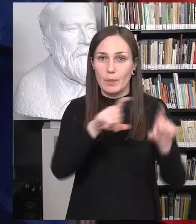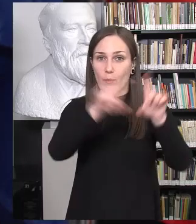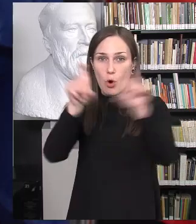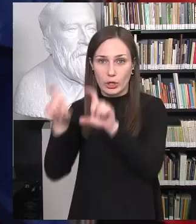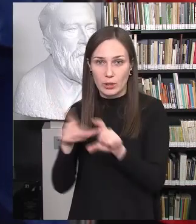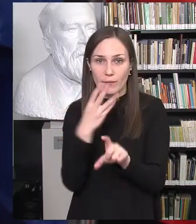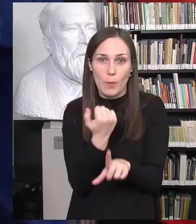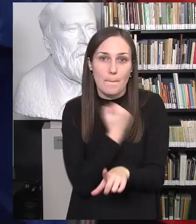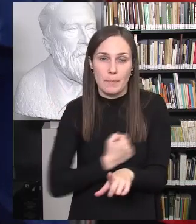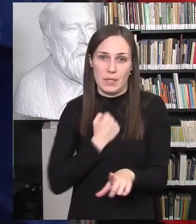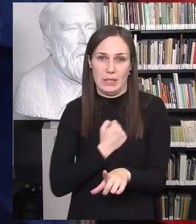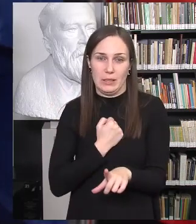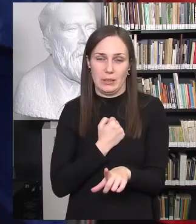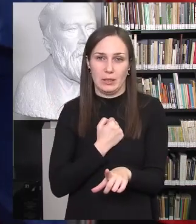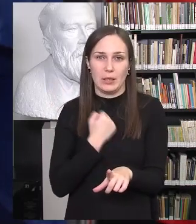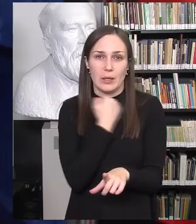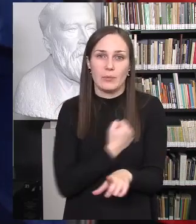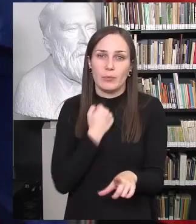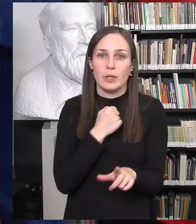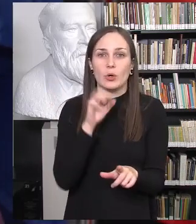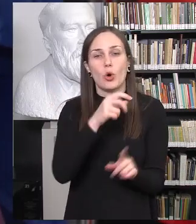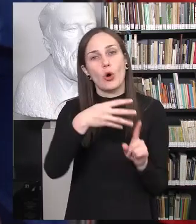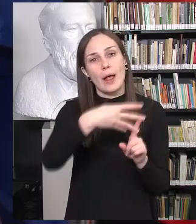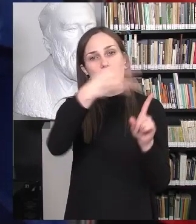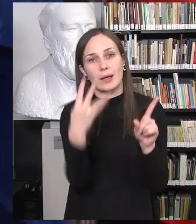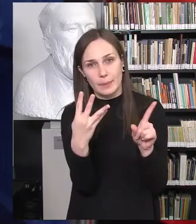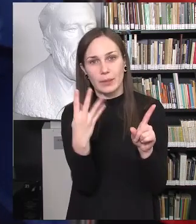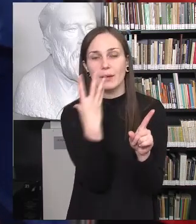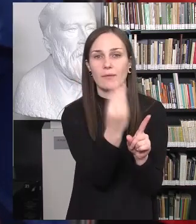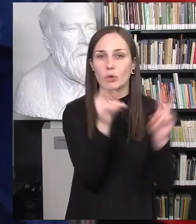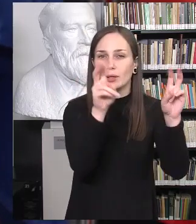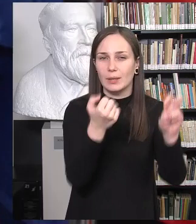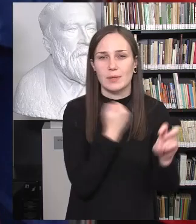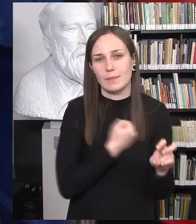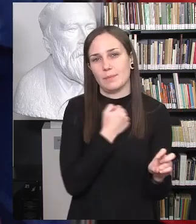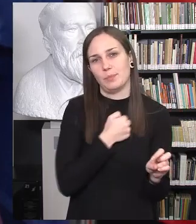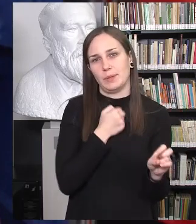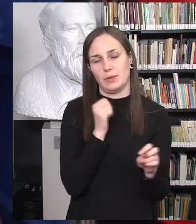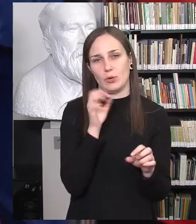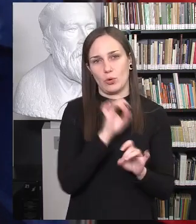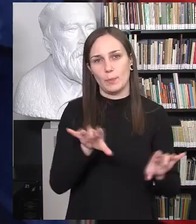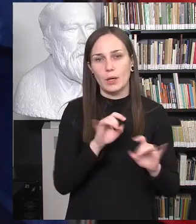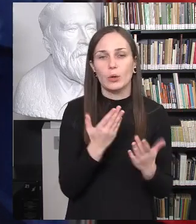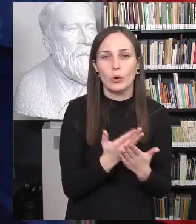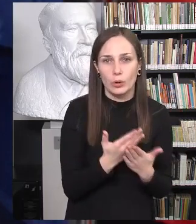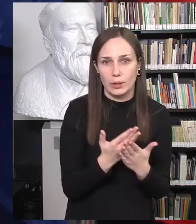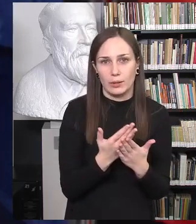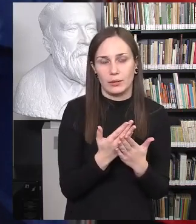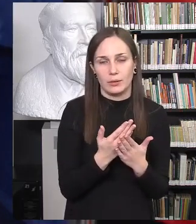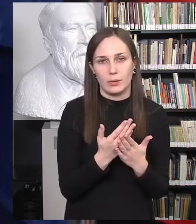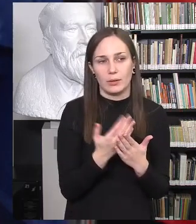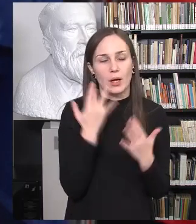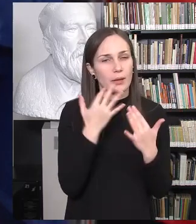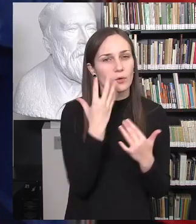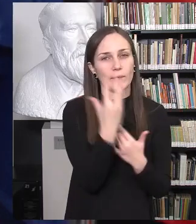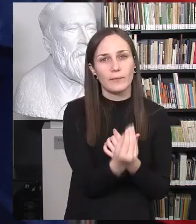bijo kartais kalbėti, pavyzdžiui, apie LGBT temą. Tiesiog galvodamas, kad galbūt čia